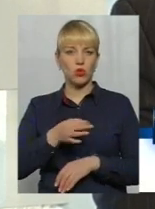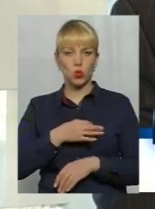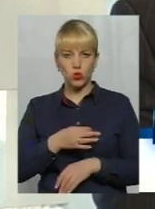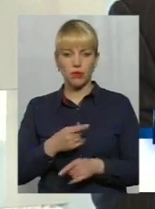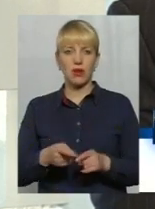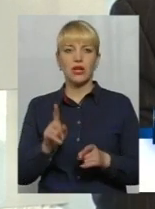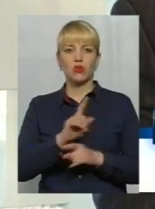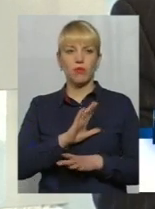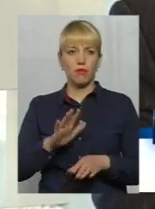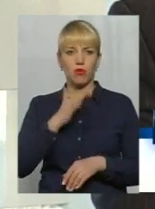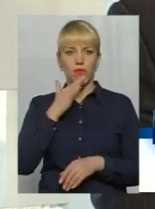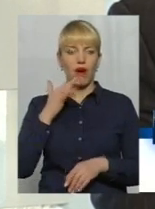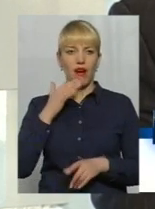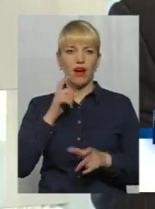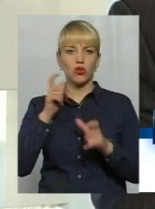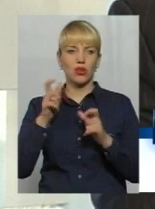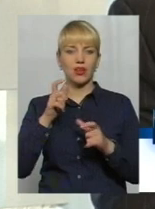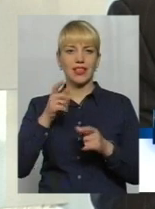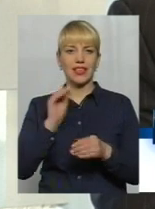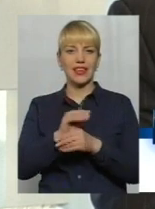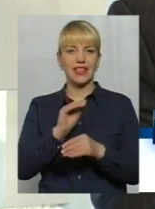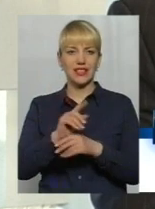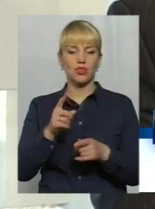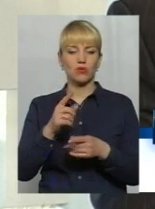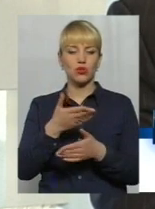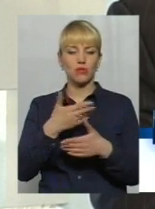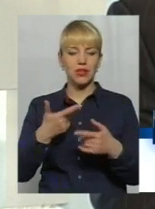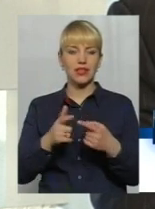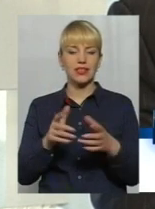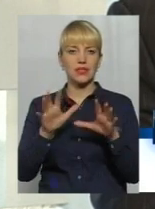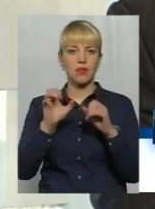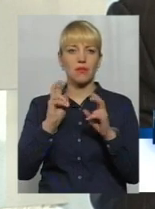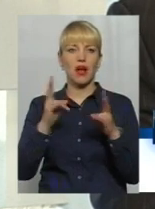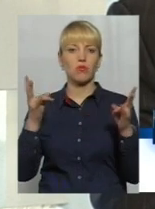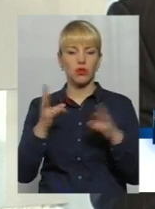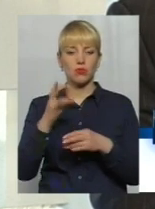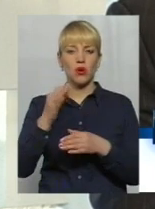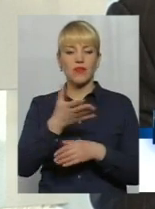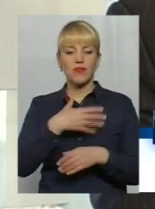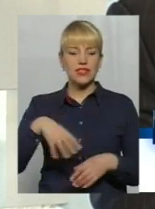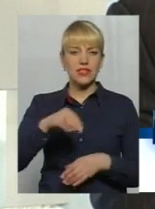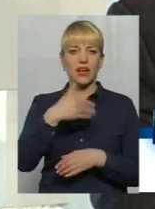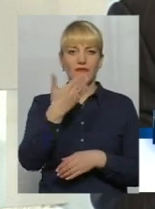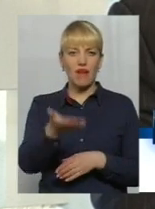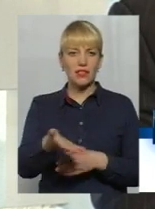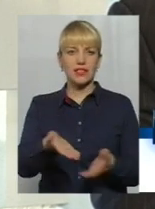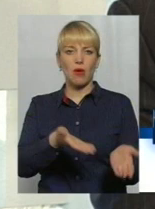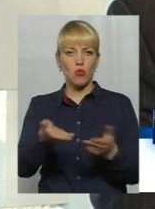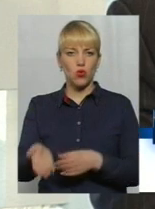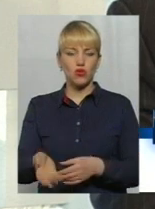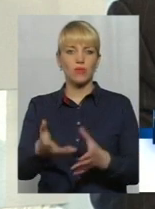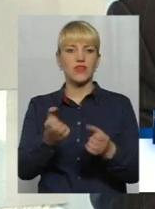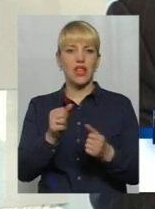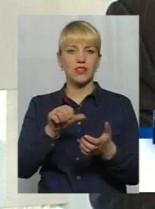щоб не було дуже багато критики, тому що ми її восприймаємо так, як потрібно. Але ми вас всіх запрошуємо прийняти участь в форумі.